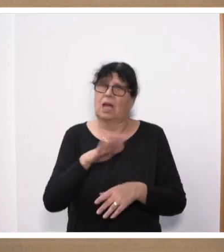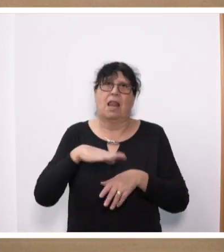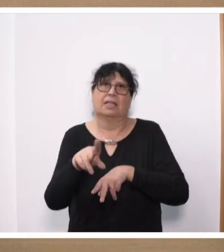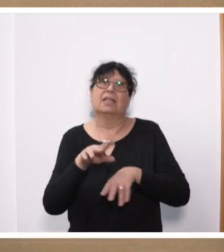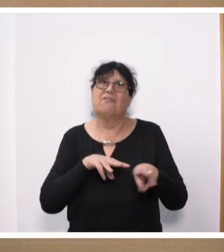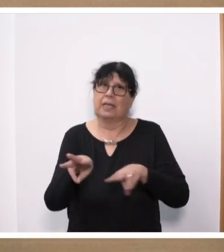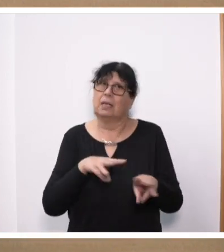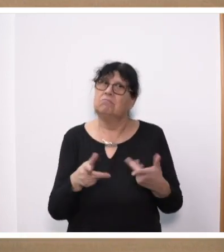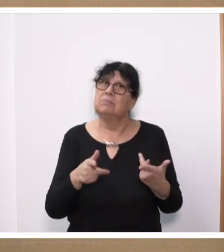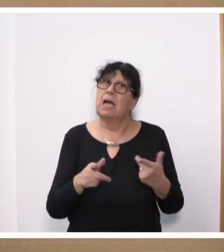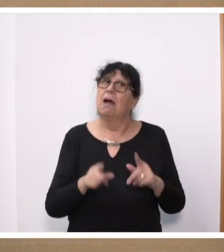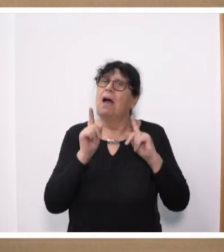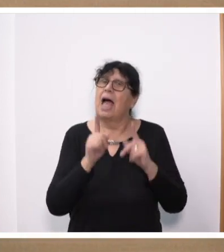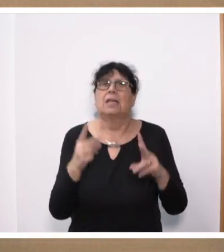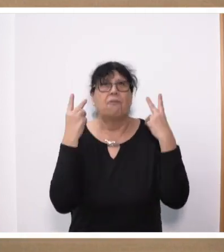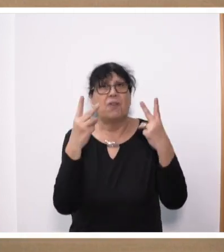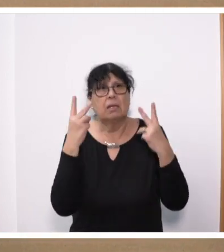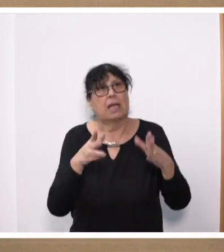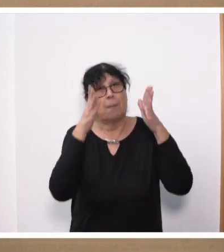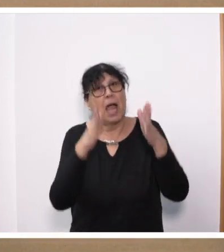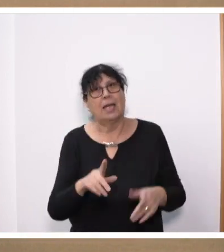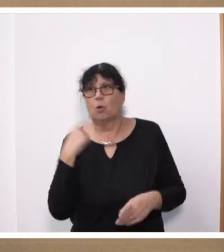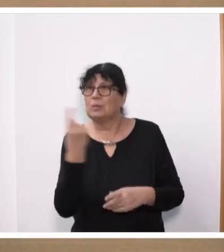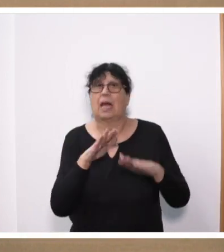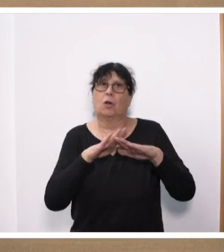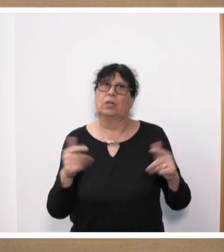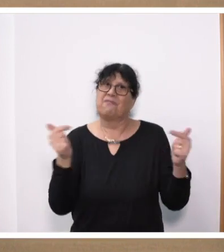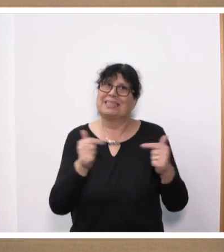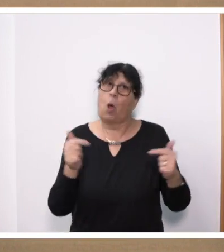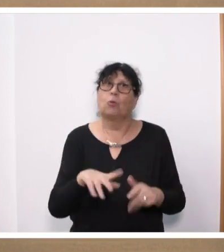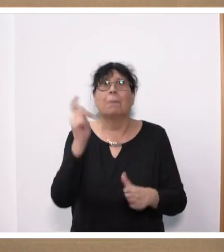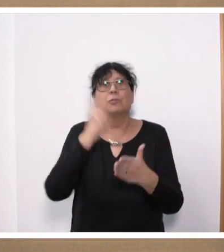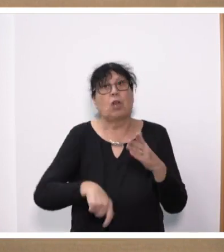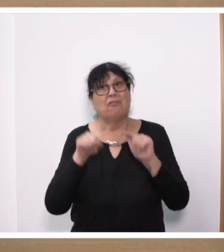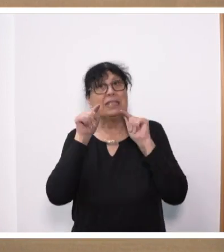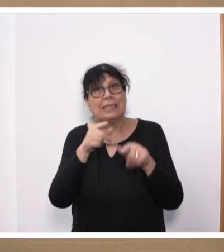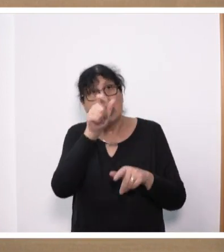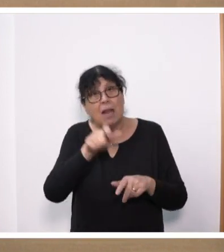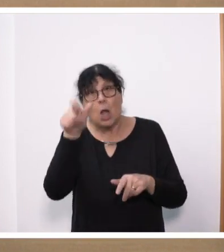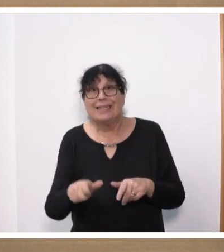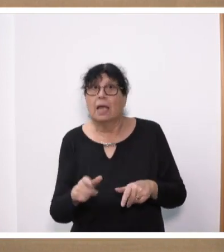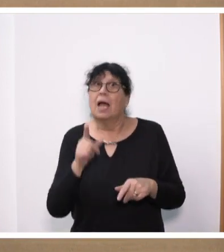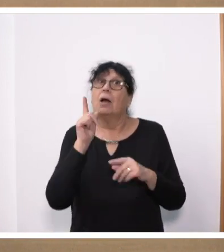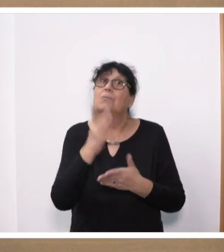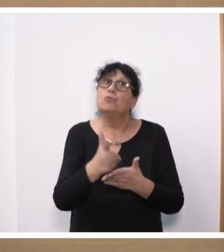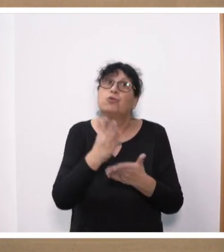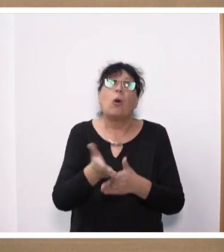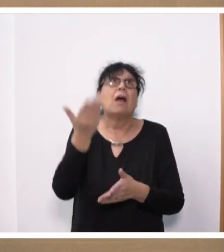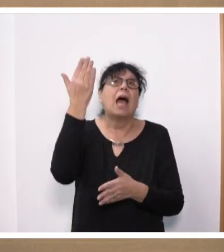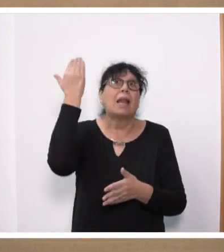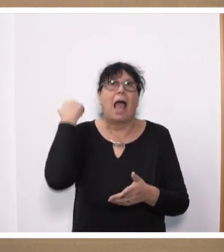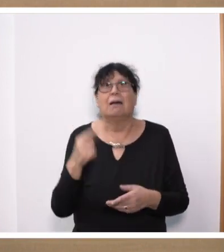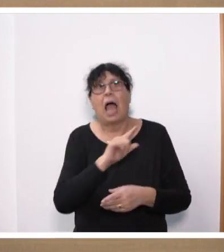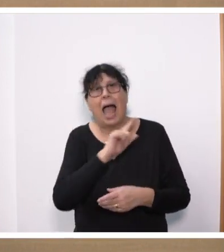elementaren Bereich unserer Grundversorgung und sie bestrafen ausgerechnet genau den Sektor, der im Übrigen längst bereits alle